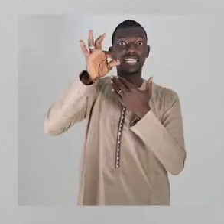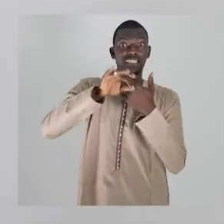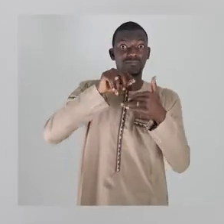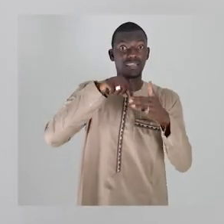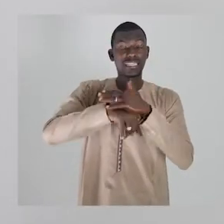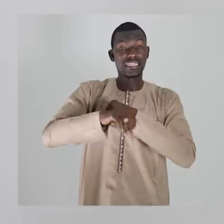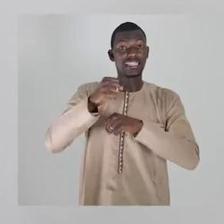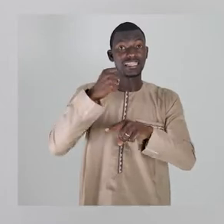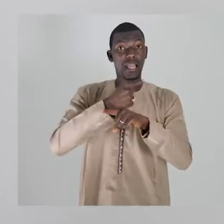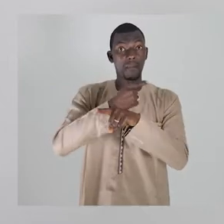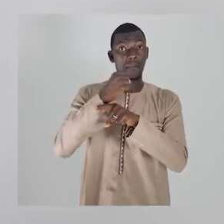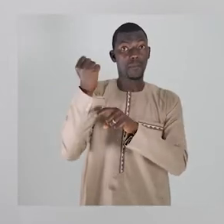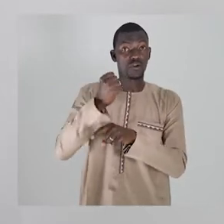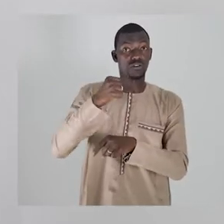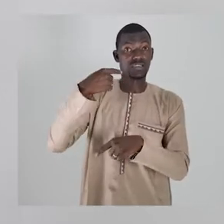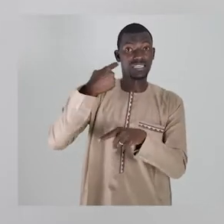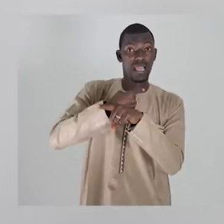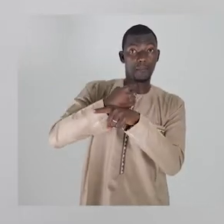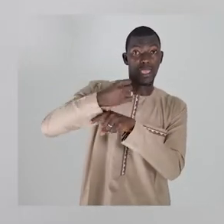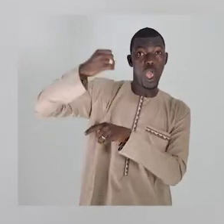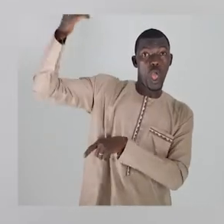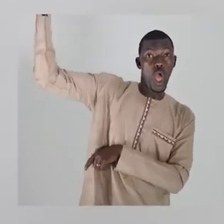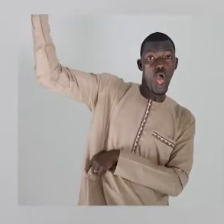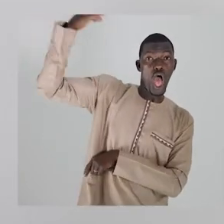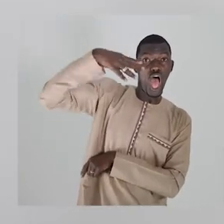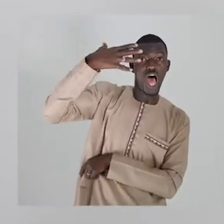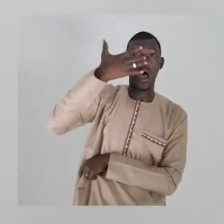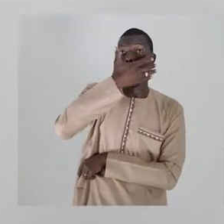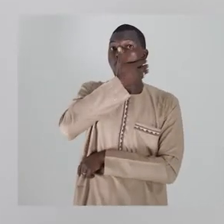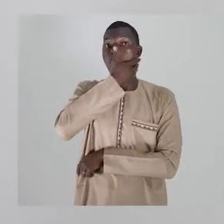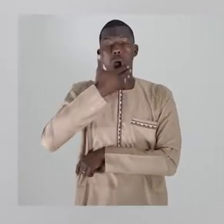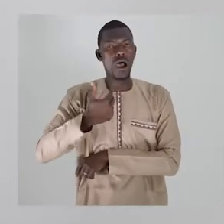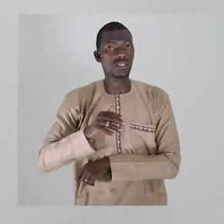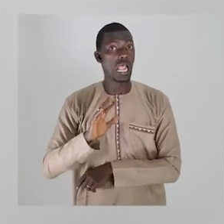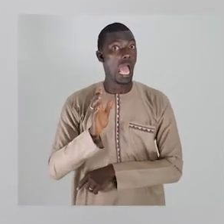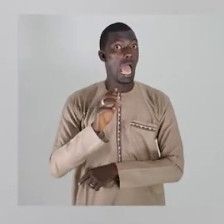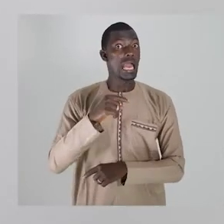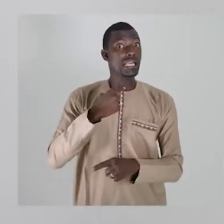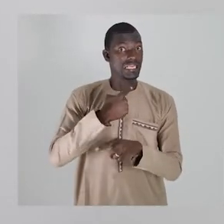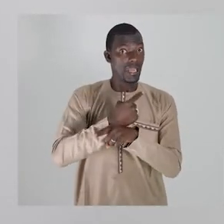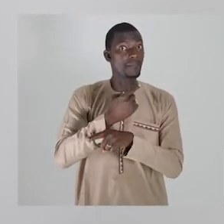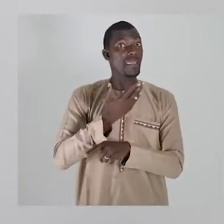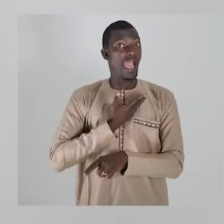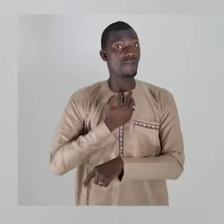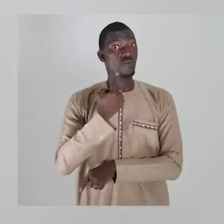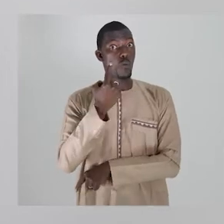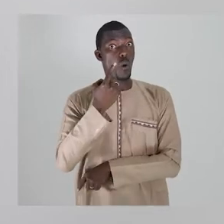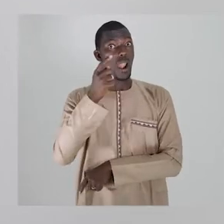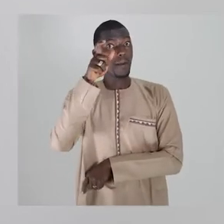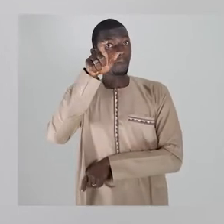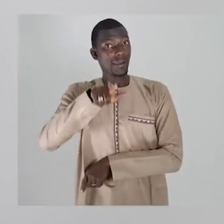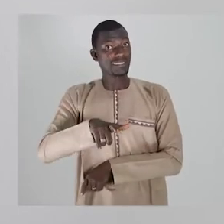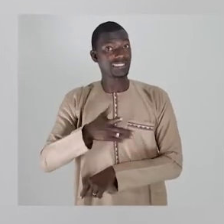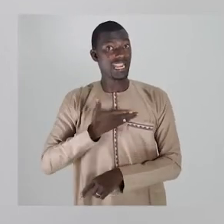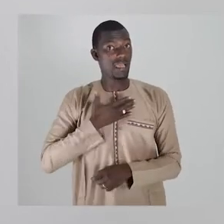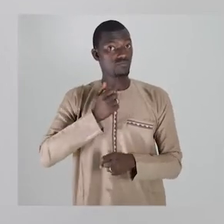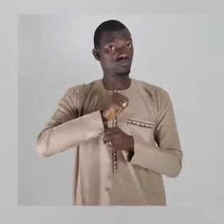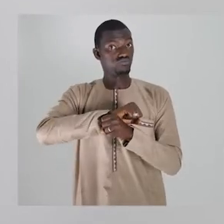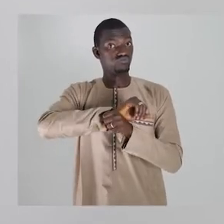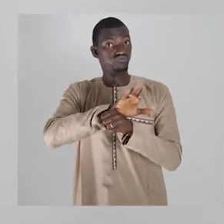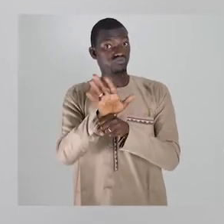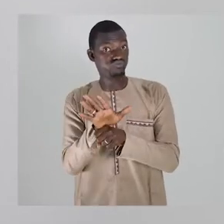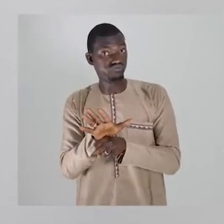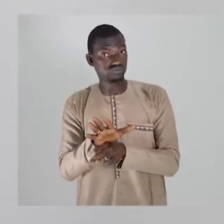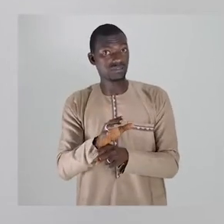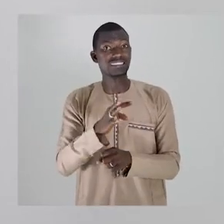Ejanja matiko kasumutauka nkone coronavirus. Kuyifirit tambulie. Mantuja mutu meti gambia nyemu omome fankasumutauku kuno